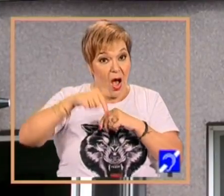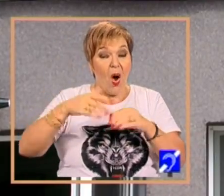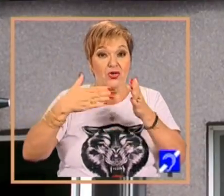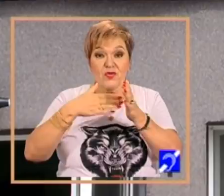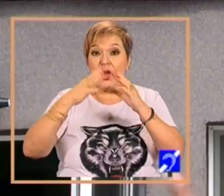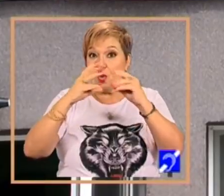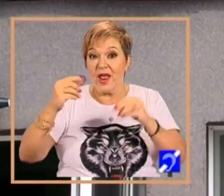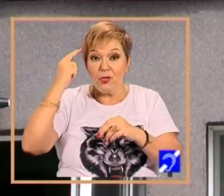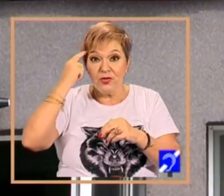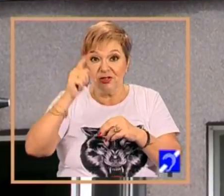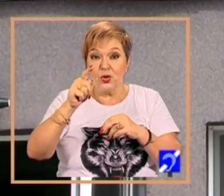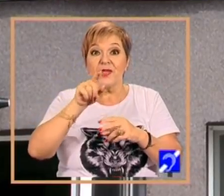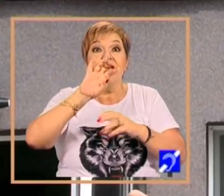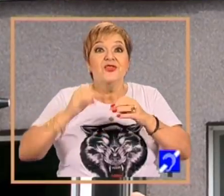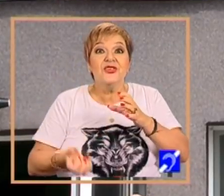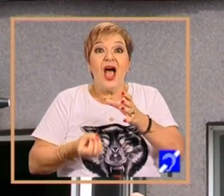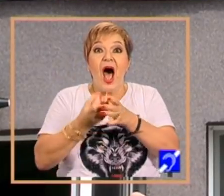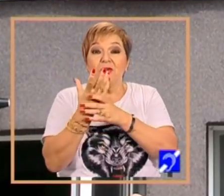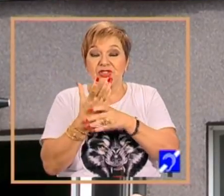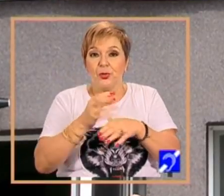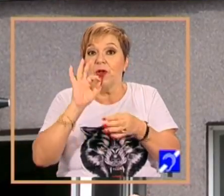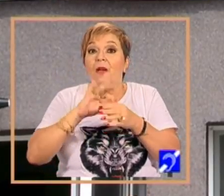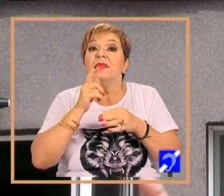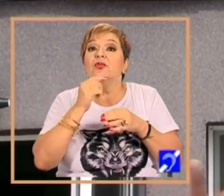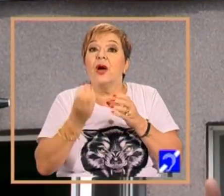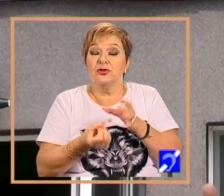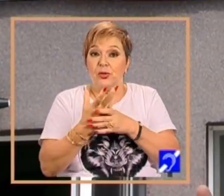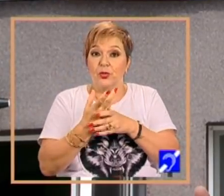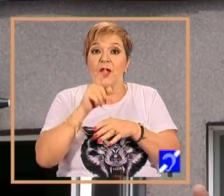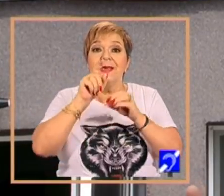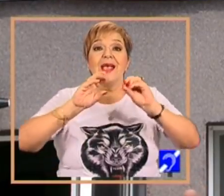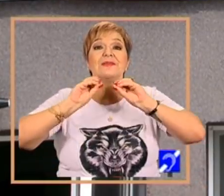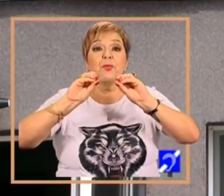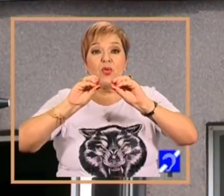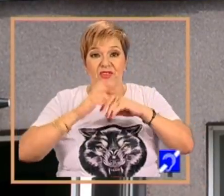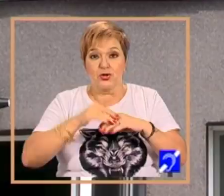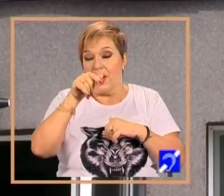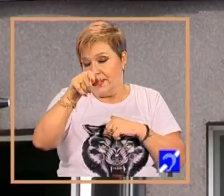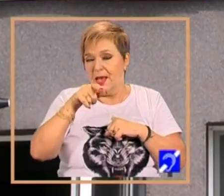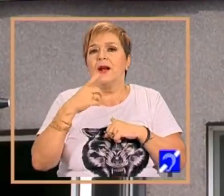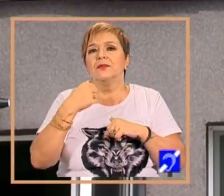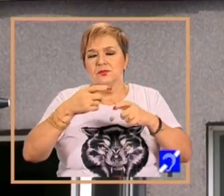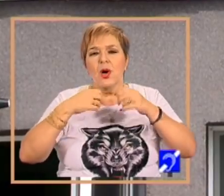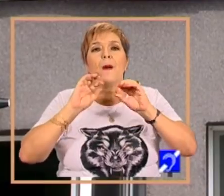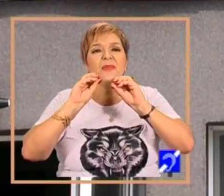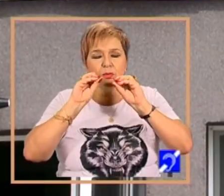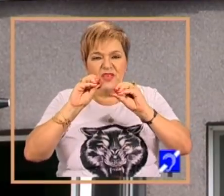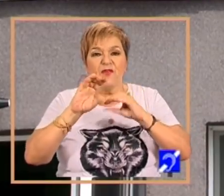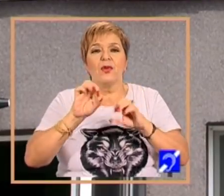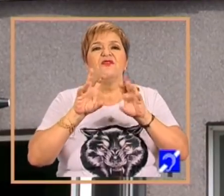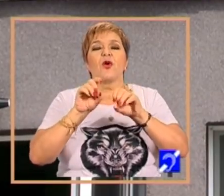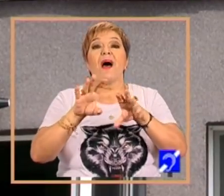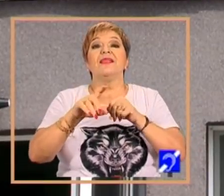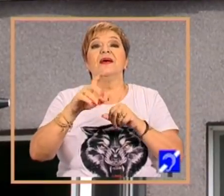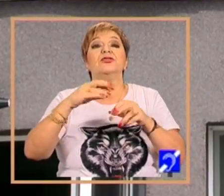și am început. De unde am început? Noi fiind profesori, eu de informatică, soția mea profesoară de limba